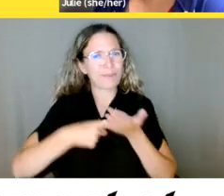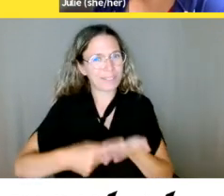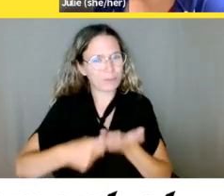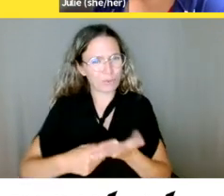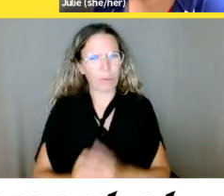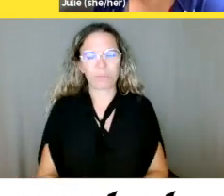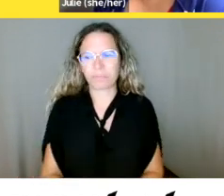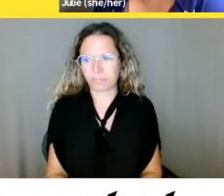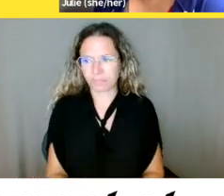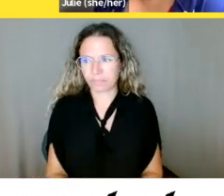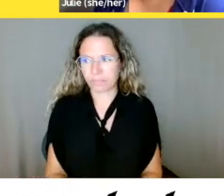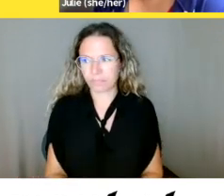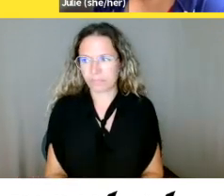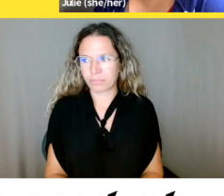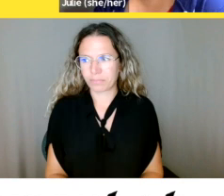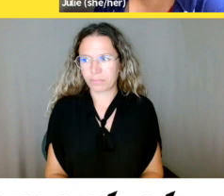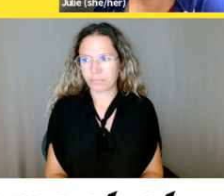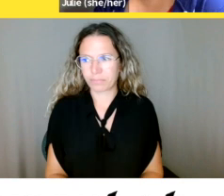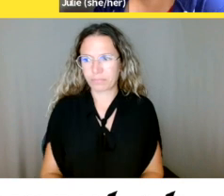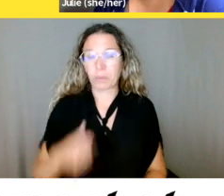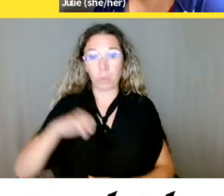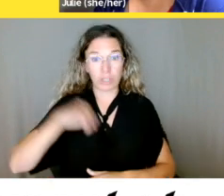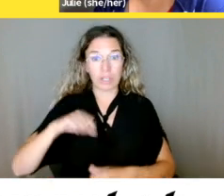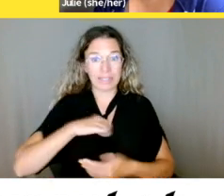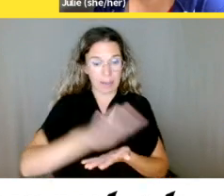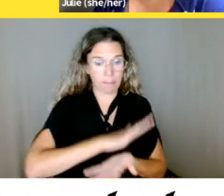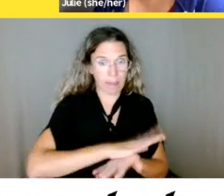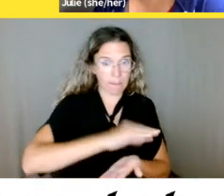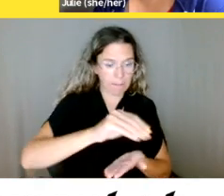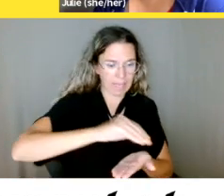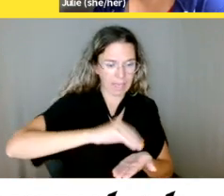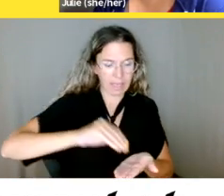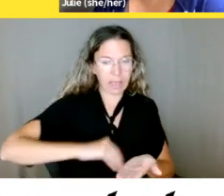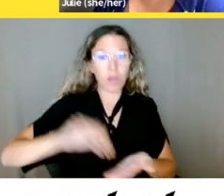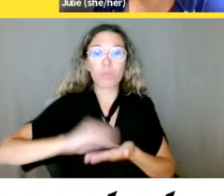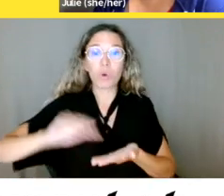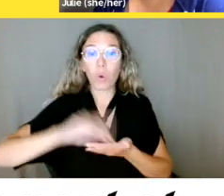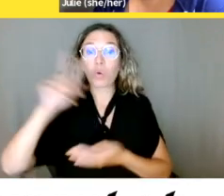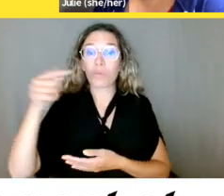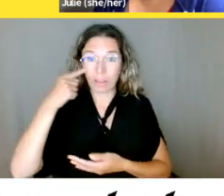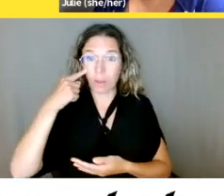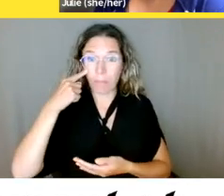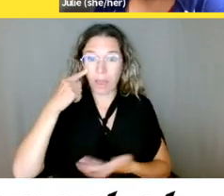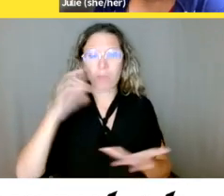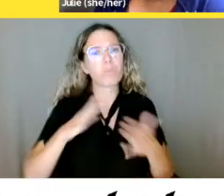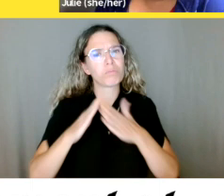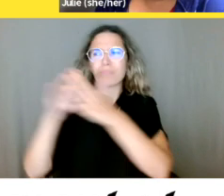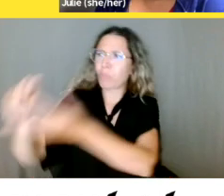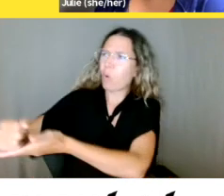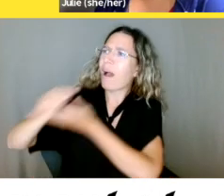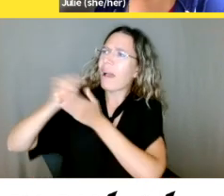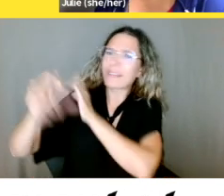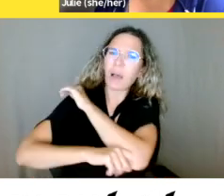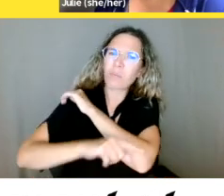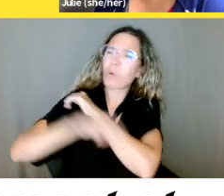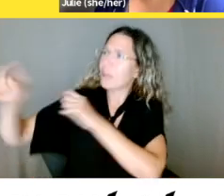gouvernement, j'ai demandé de l'aide à un employé du gouvernement. Ils ont dit qu'en raison de problèmes de responsabilité,